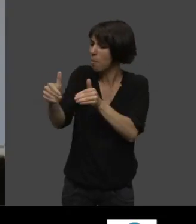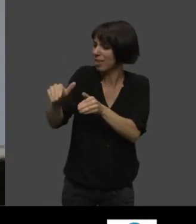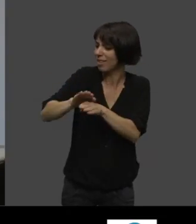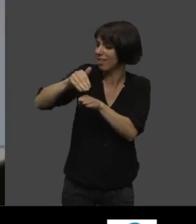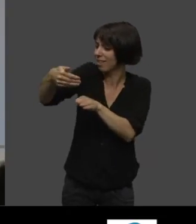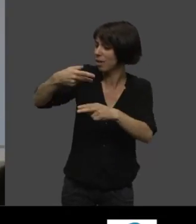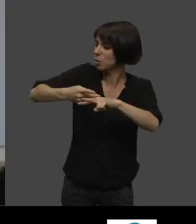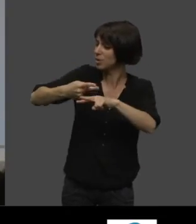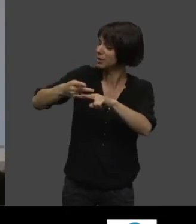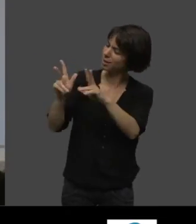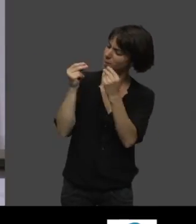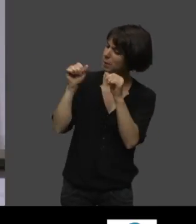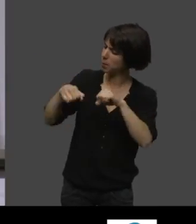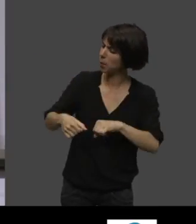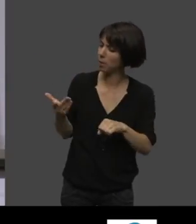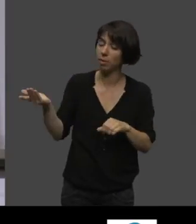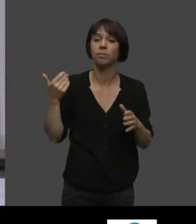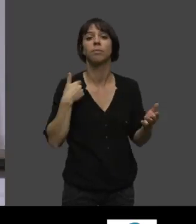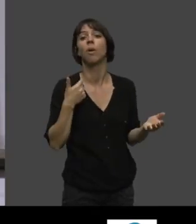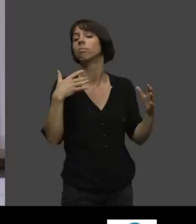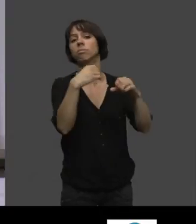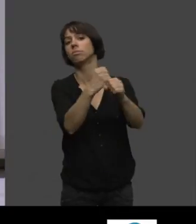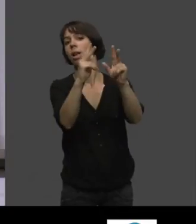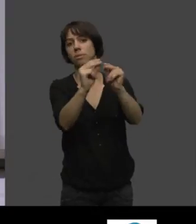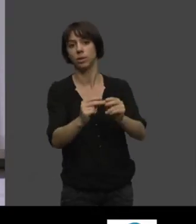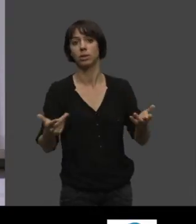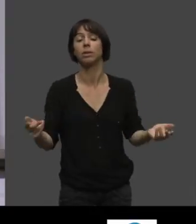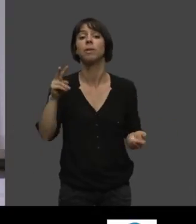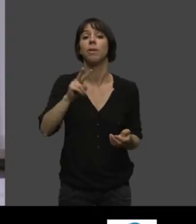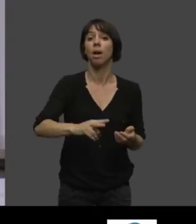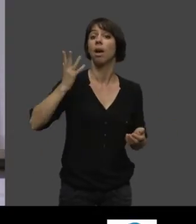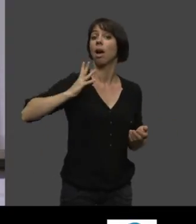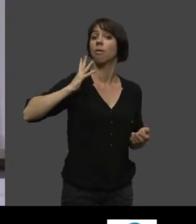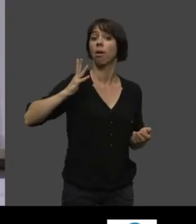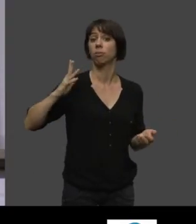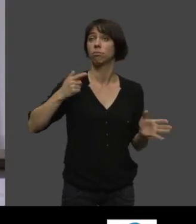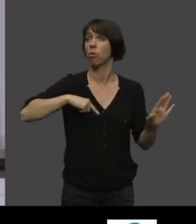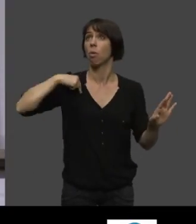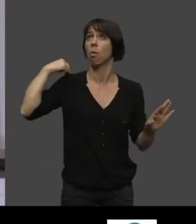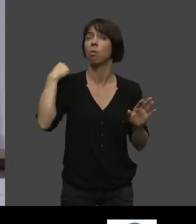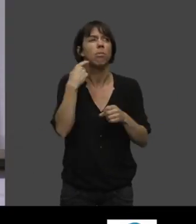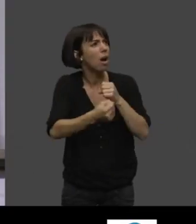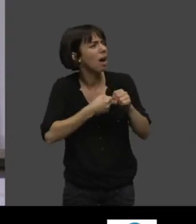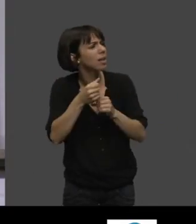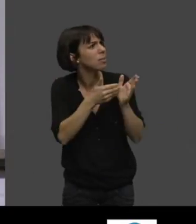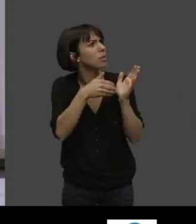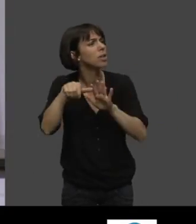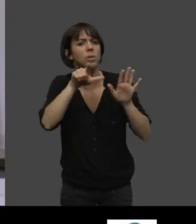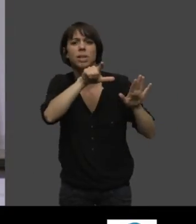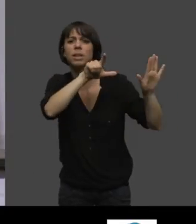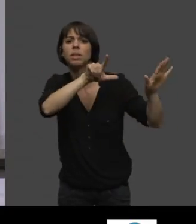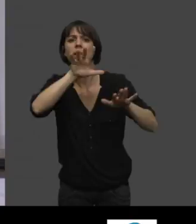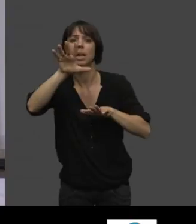Bon, on faisait ce qu'on appelait notre cuisine minceur qu'on a sorti, je crois, en 1975, 76,